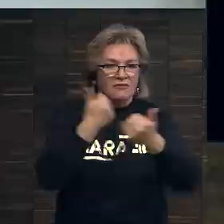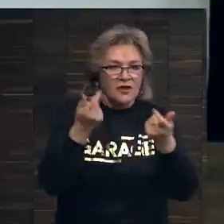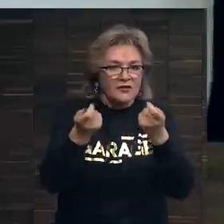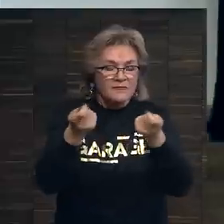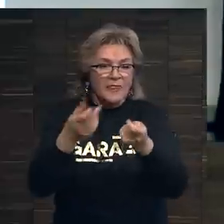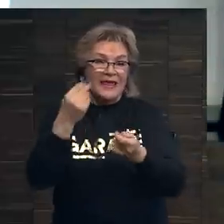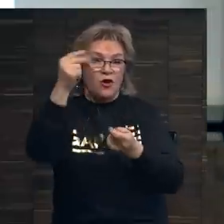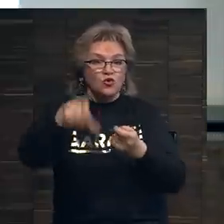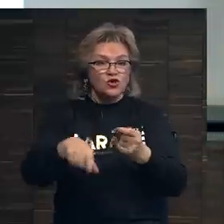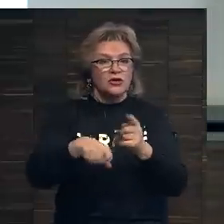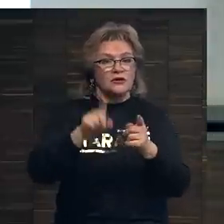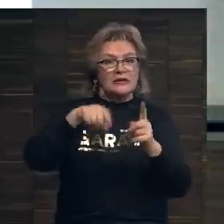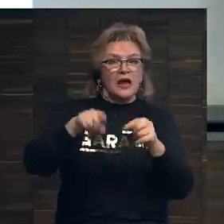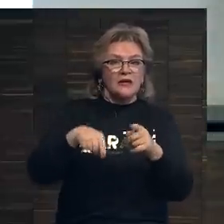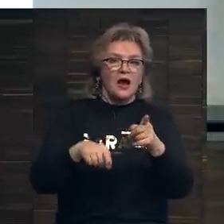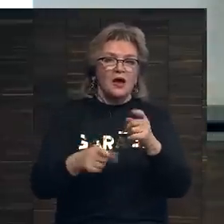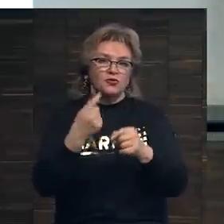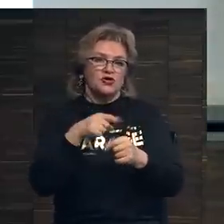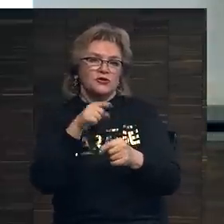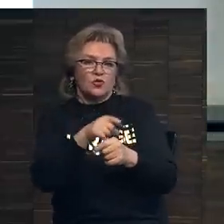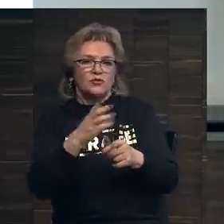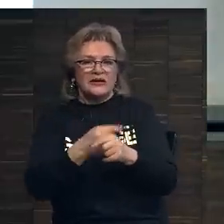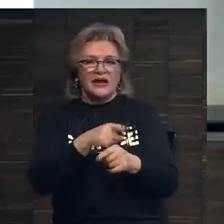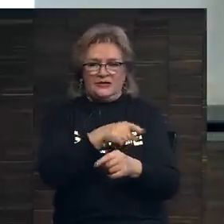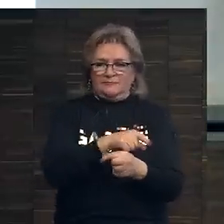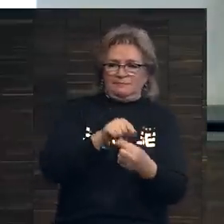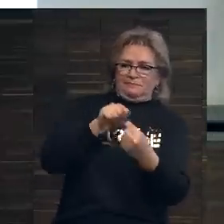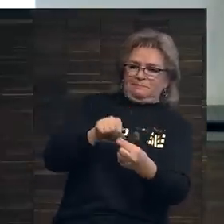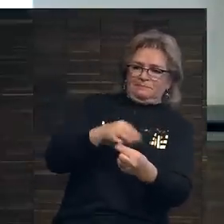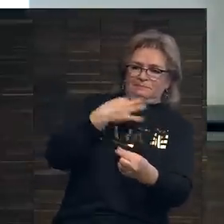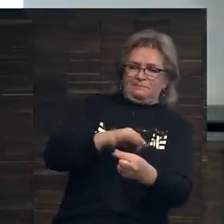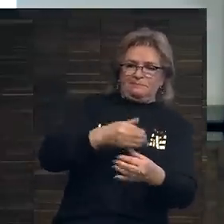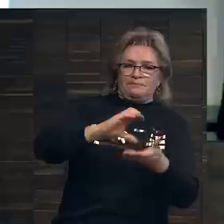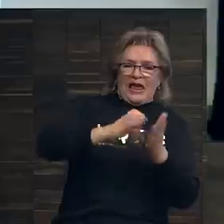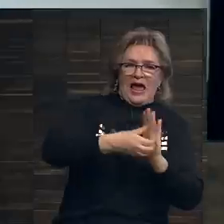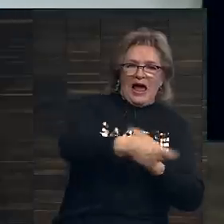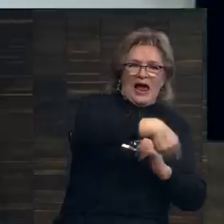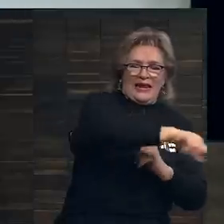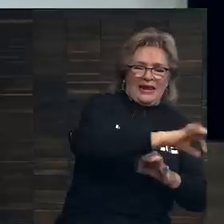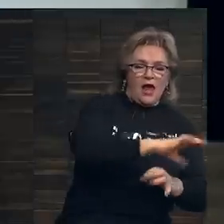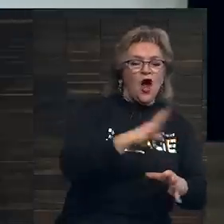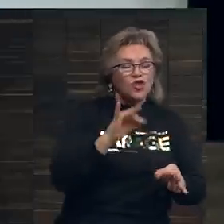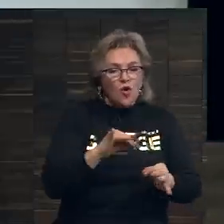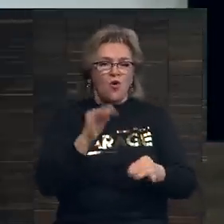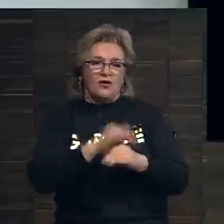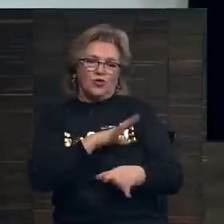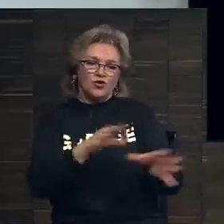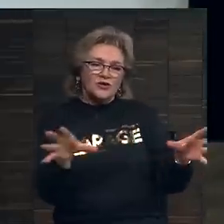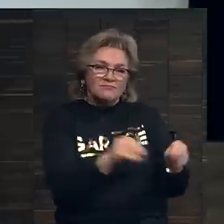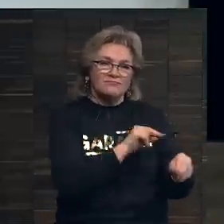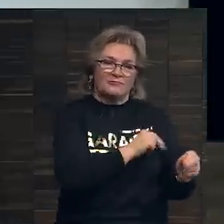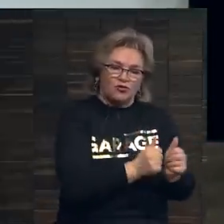и художник иногда становится своего рода противником галереи, но на самом деле он должен с ней сотрудничать. Они должны